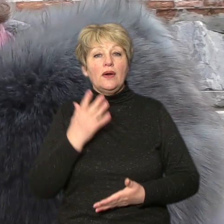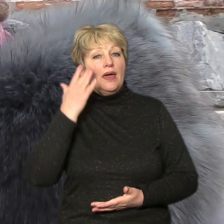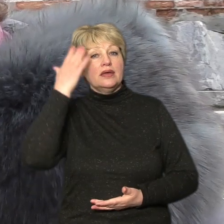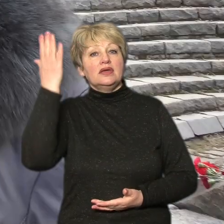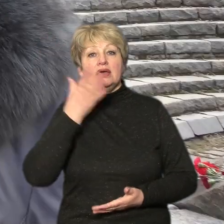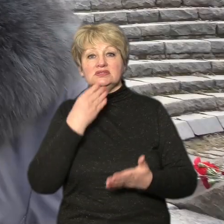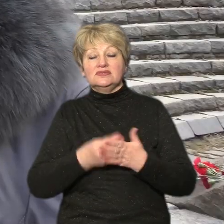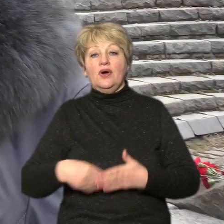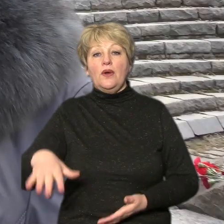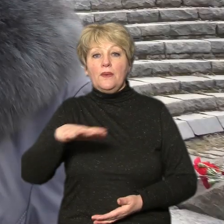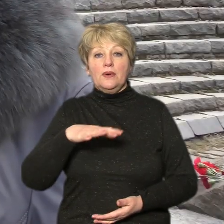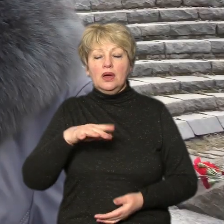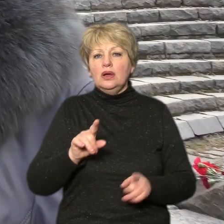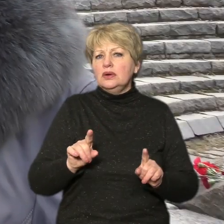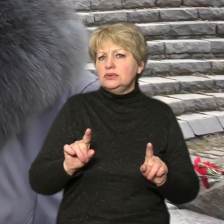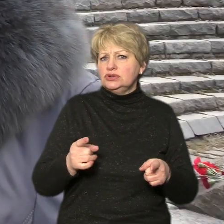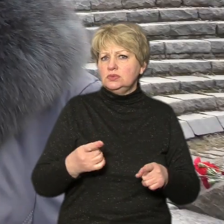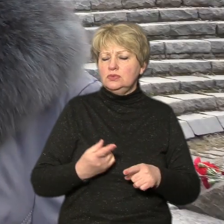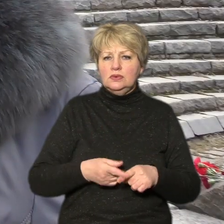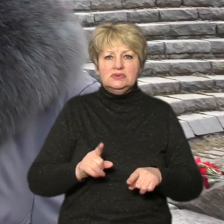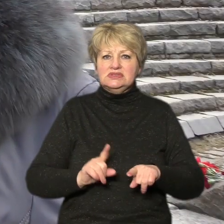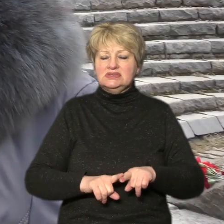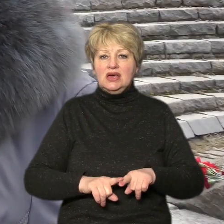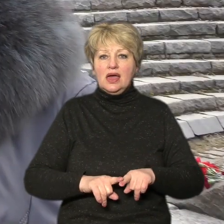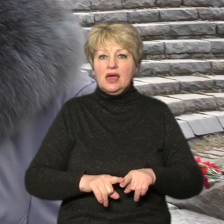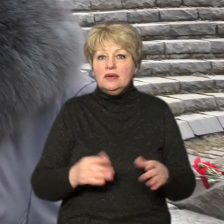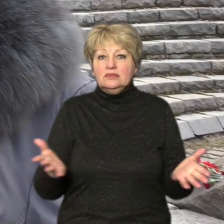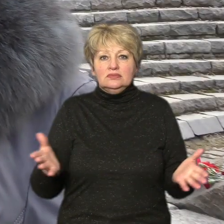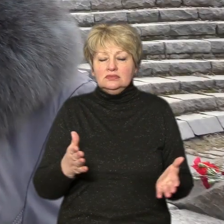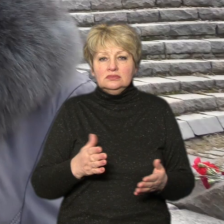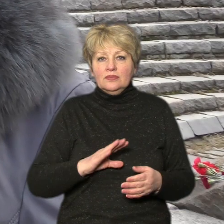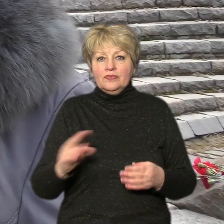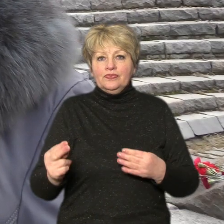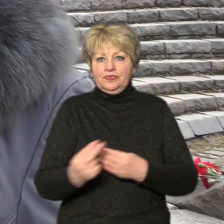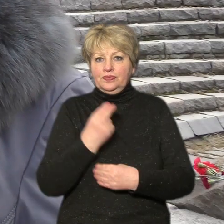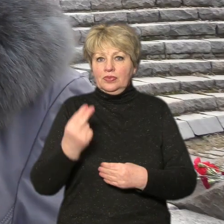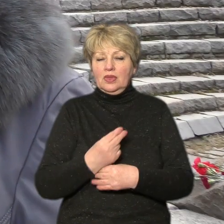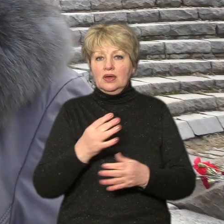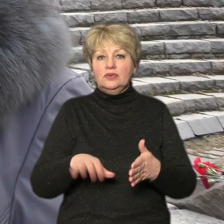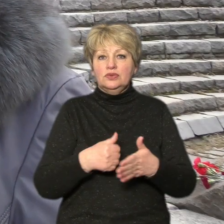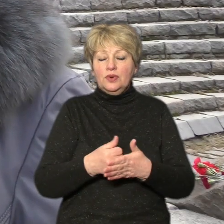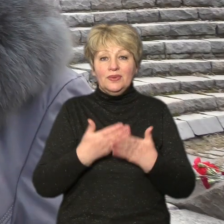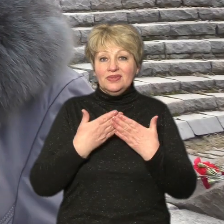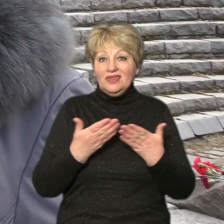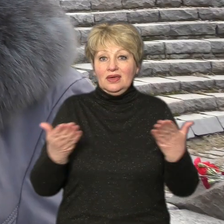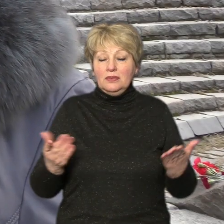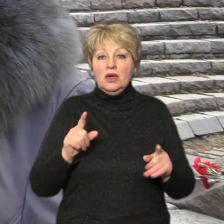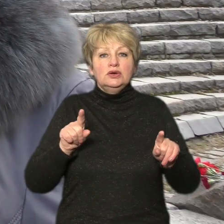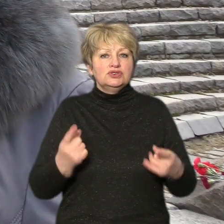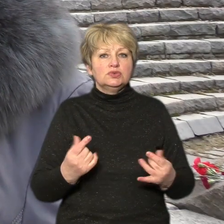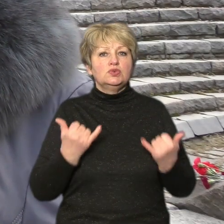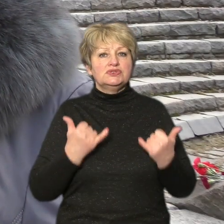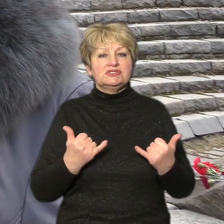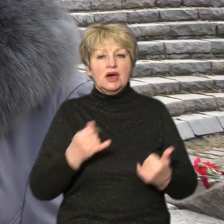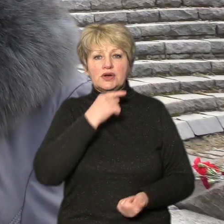свою країну. Чому це не стало ніяким уроком зараз? Чому зараз Росія